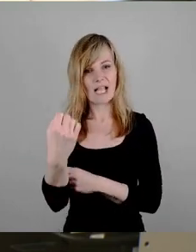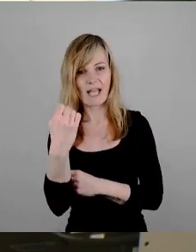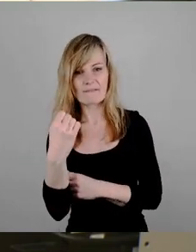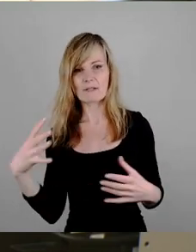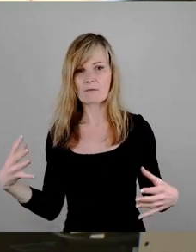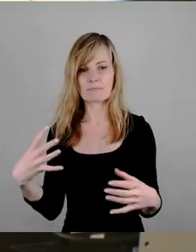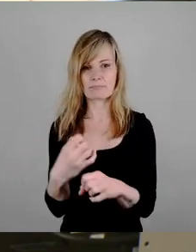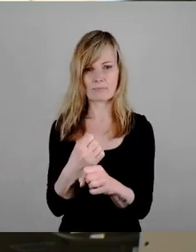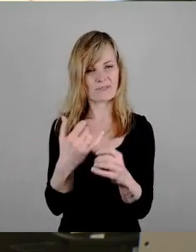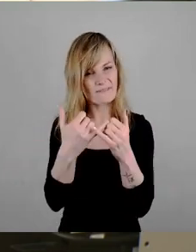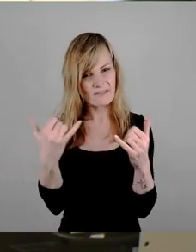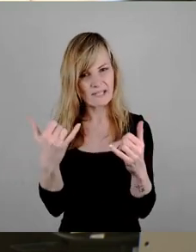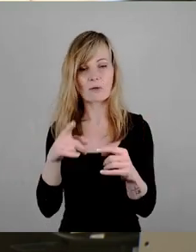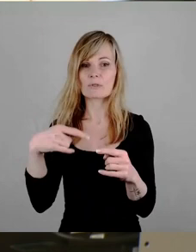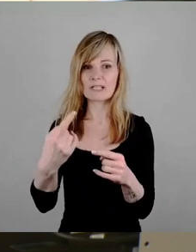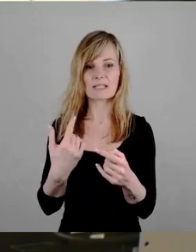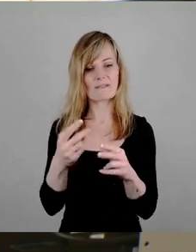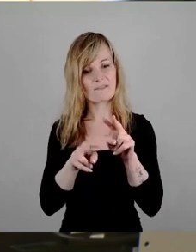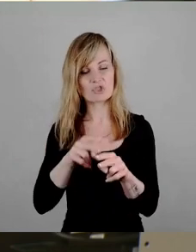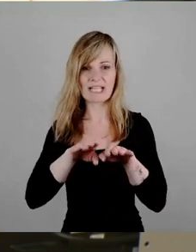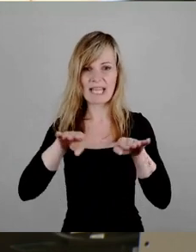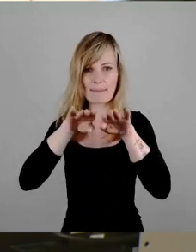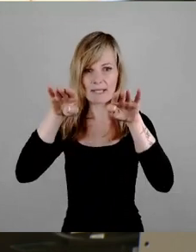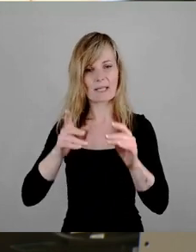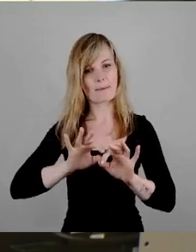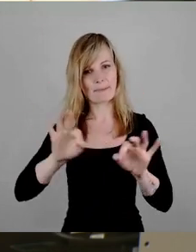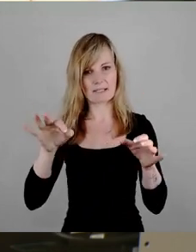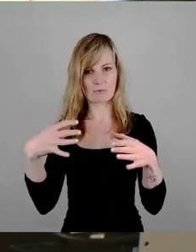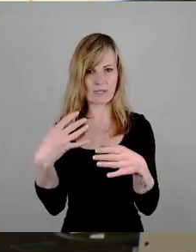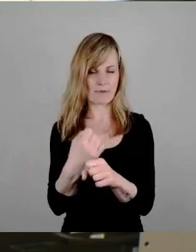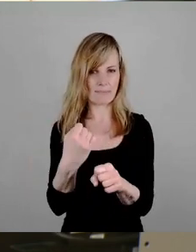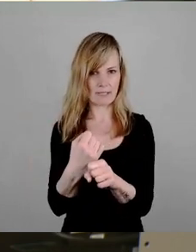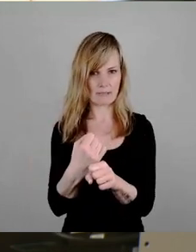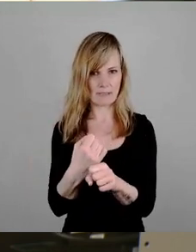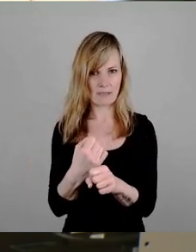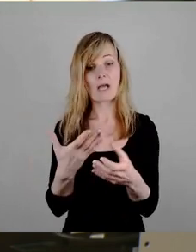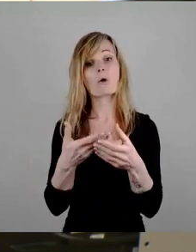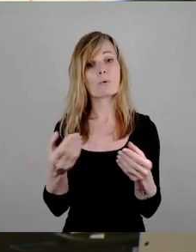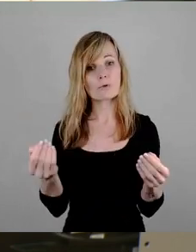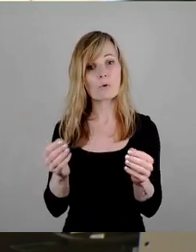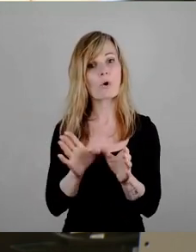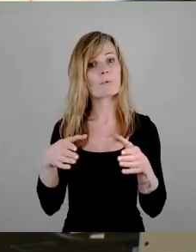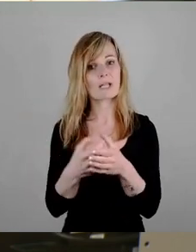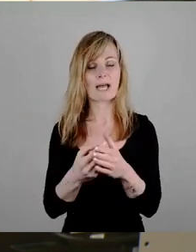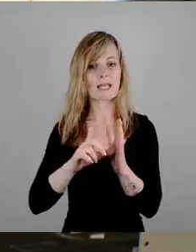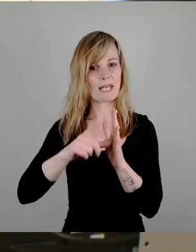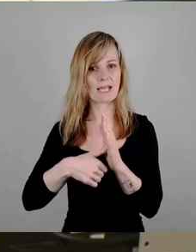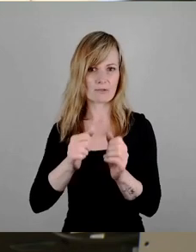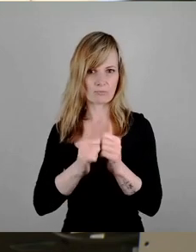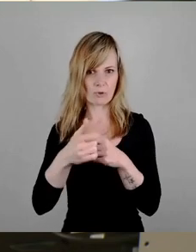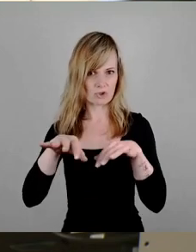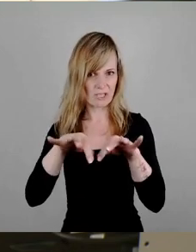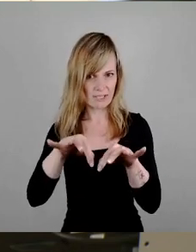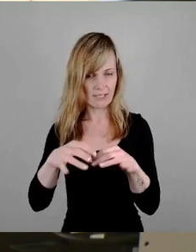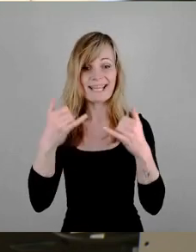den Ebenen besser zusammenarbeiten Und die Lösung ist eine kommunale Leistungssportstrategie Denn jetzt, wo im Bund über die Reform